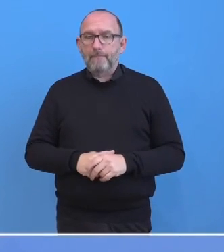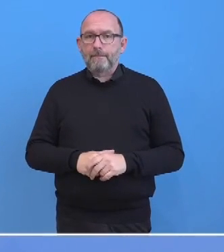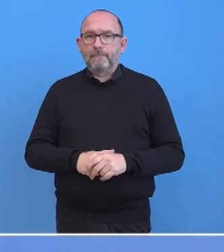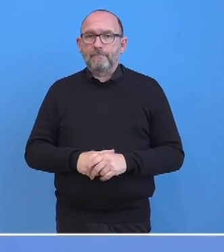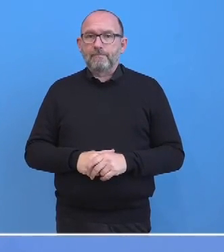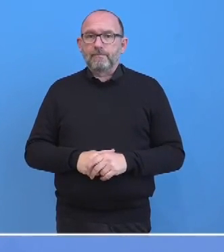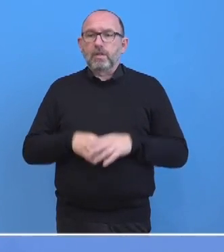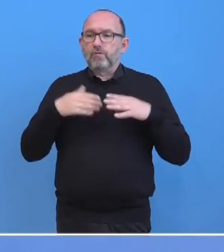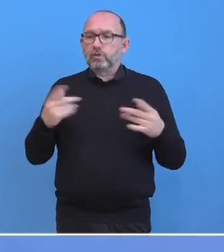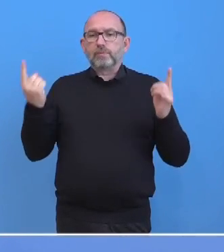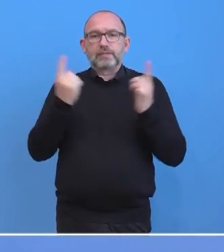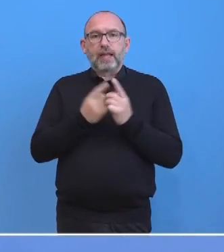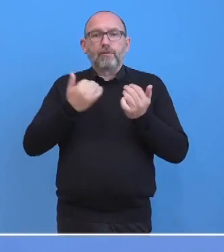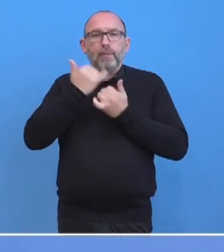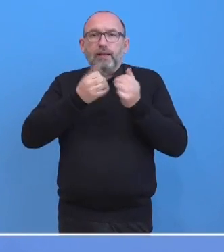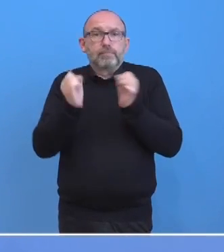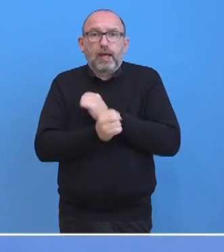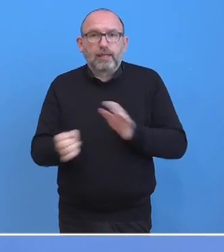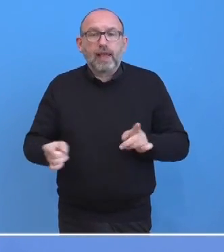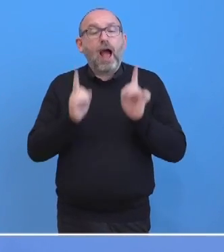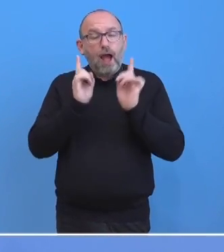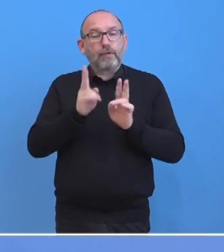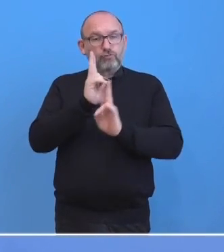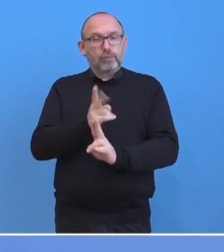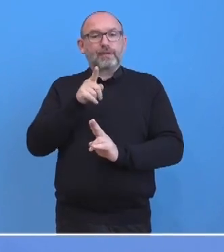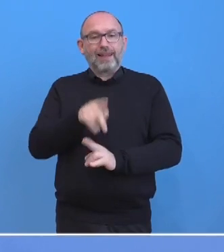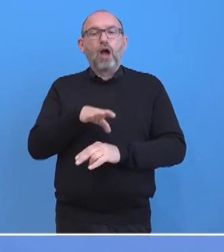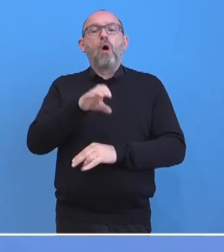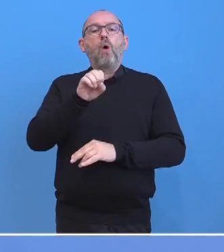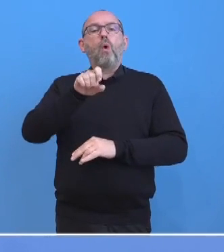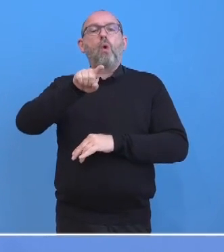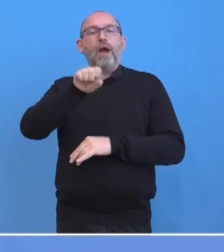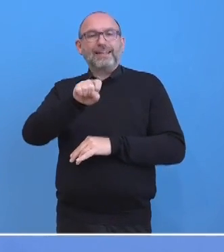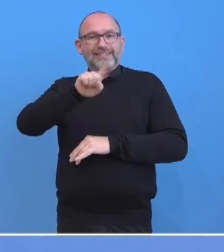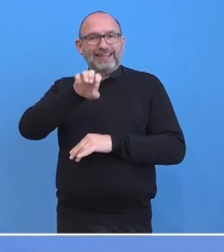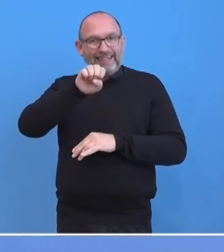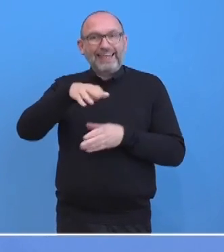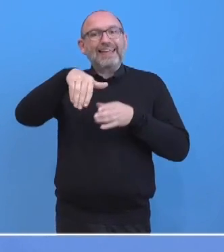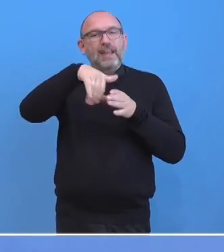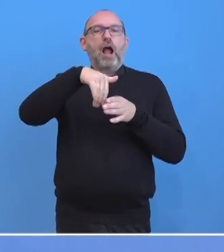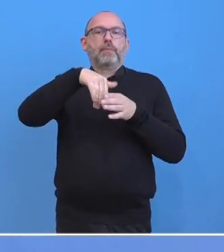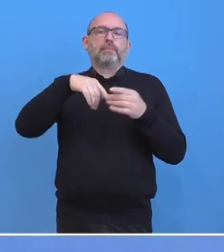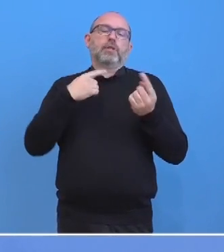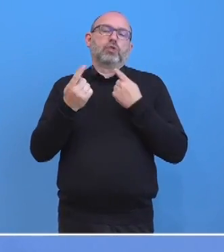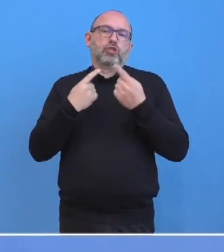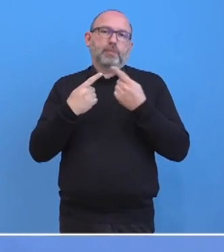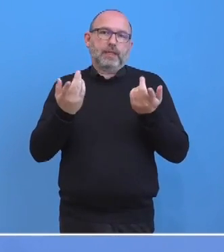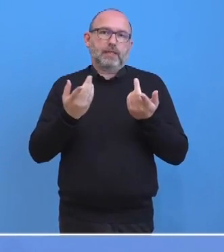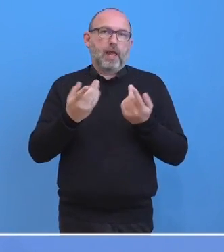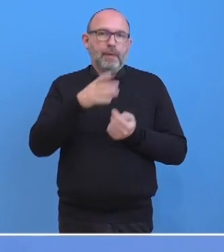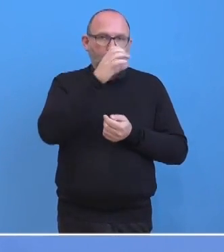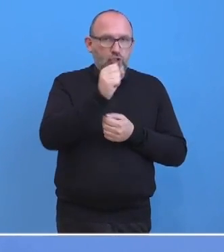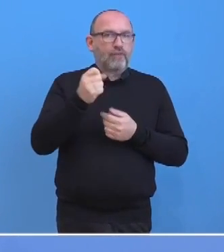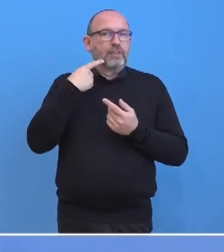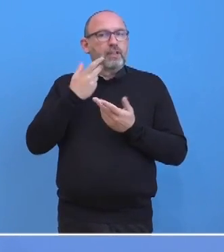von einem solchen hier nicht berichten, was aber natürlich zutrifft, dass es innerhalb der OSZE Gespräche gibt, auch mit unseren Botschaften bei der